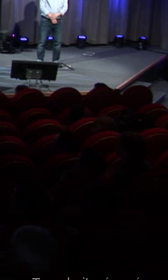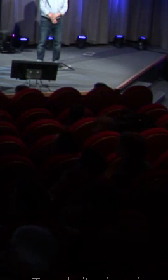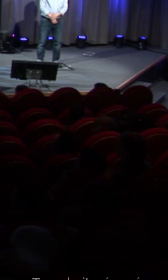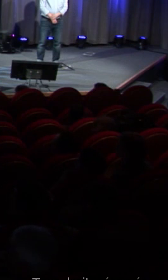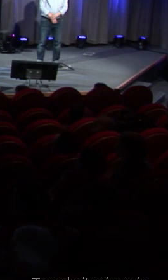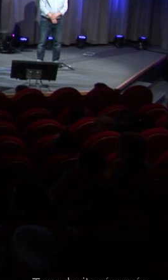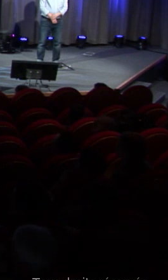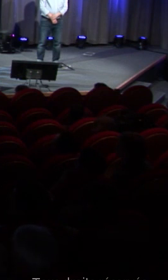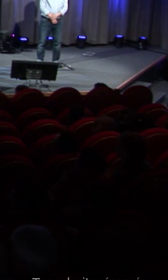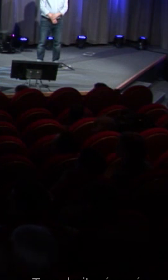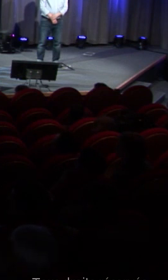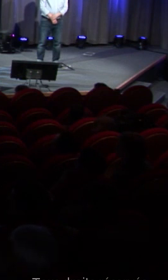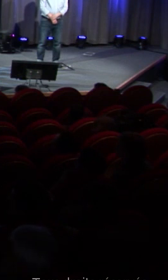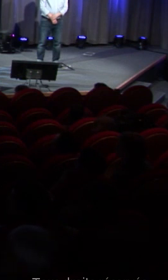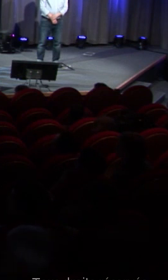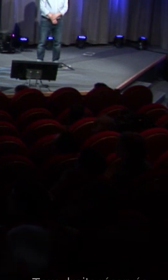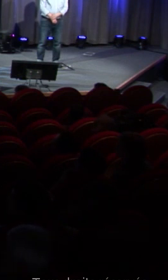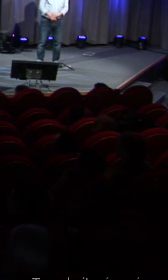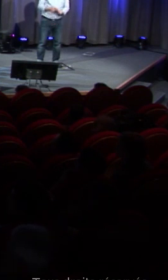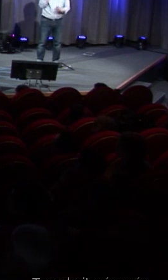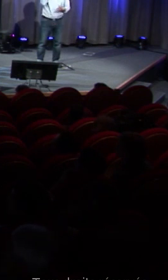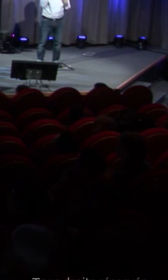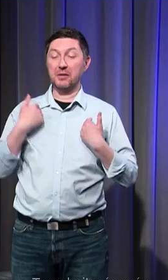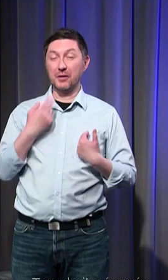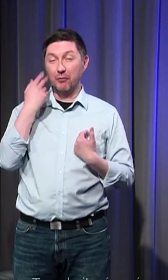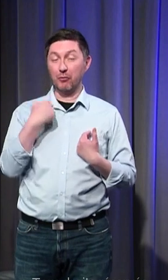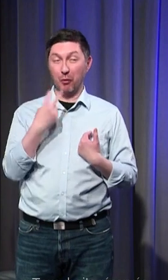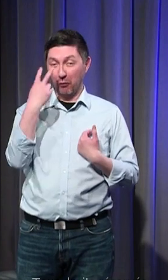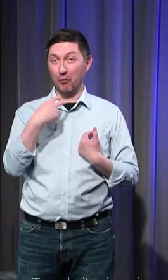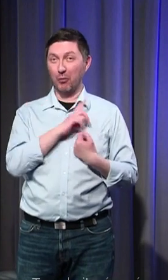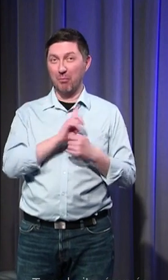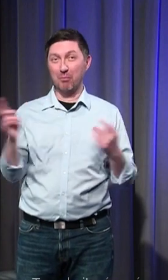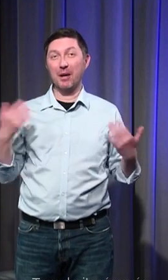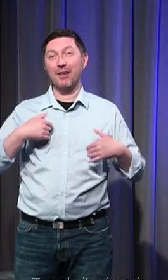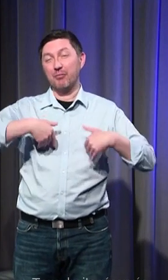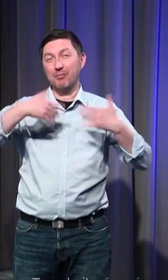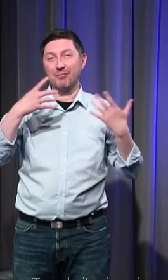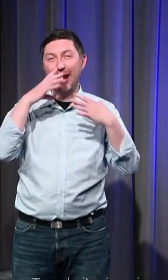mais je suis une voix anonyme d'un autre côté c'est pas très grave je suis dans les limbes de ce côté du côté gauche